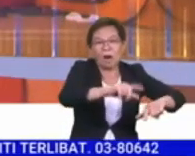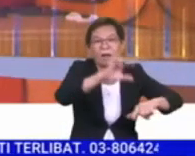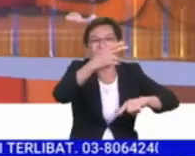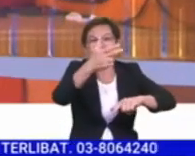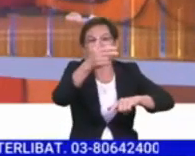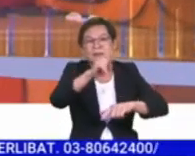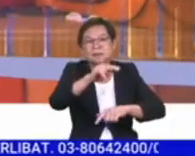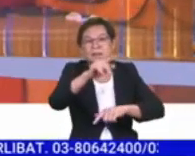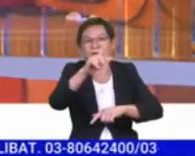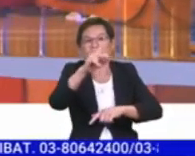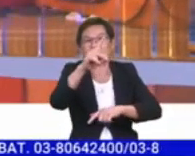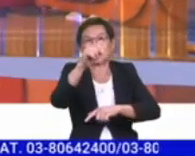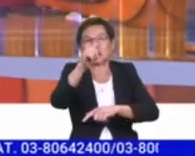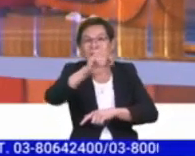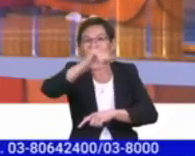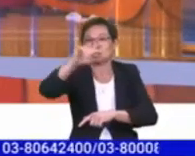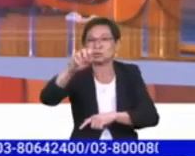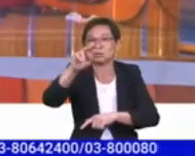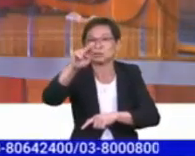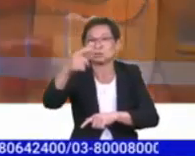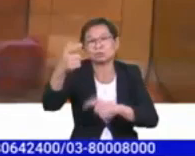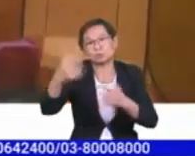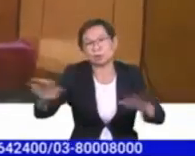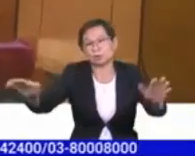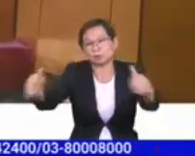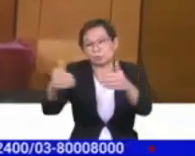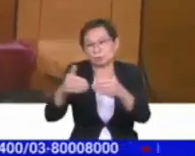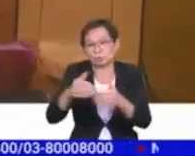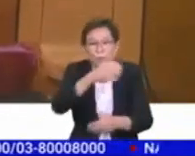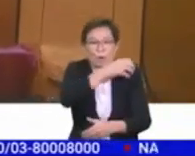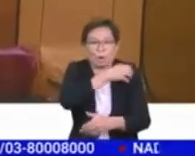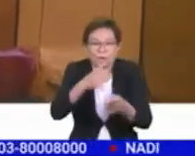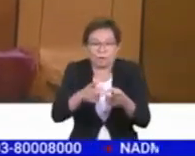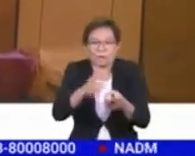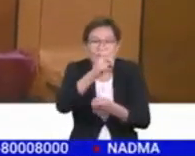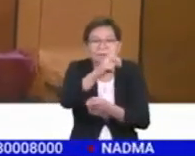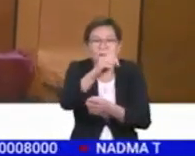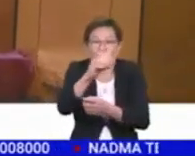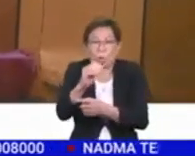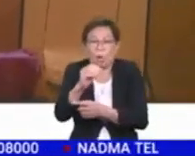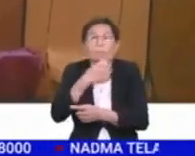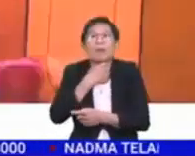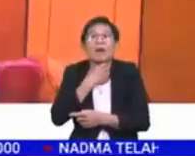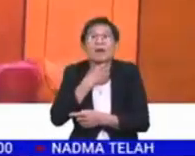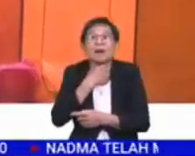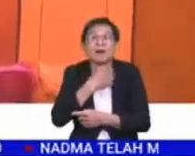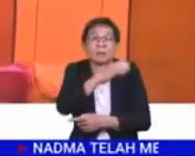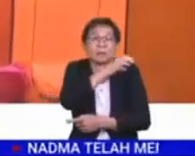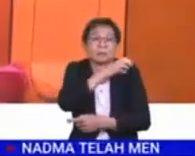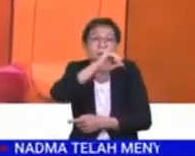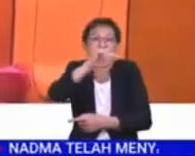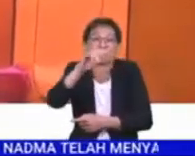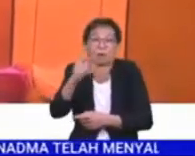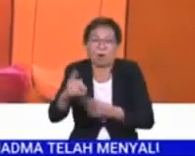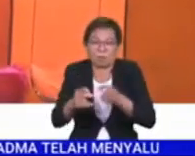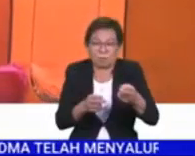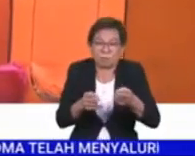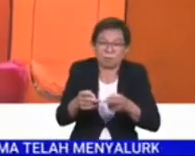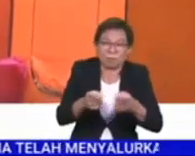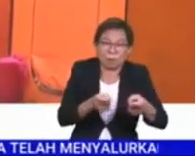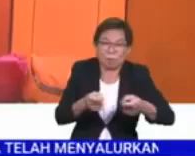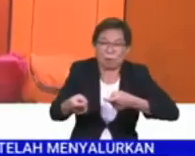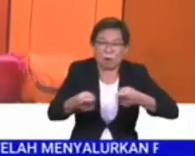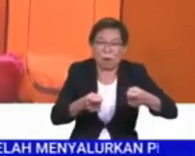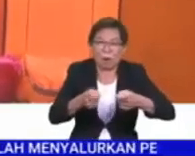telah ditutup sepenuhnya. Pegawai daerah Hilir Perak yang juga pengerusi jawatan kuasa pengurusan bencana daerah